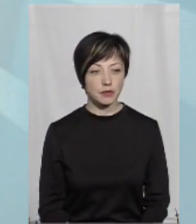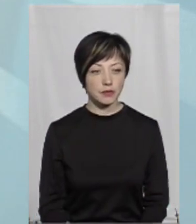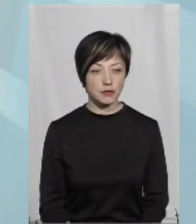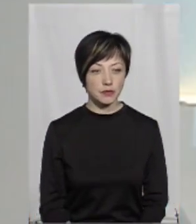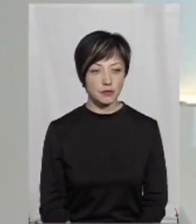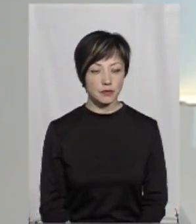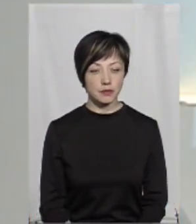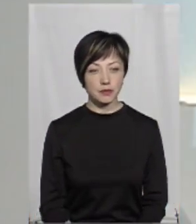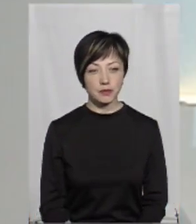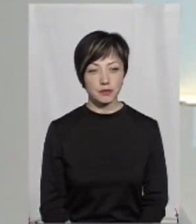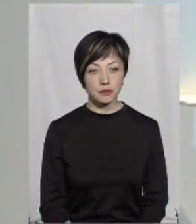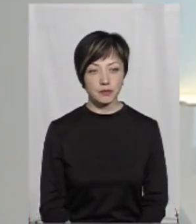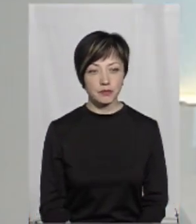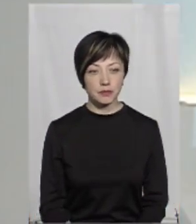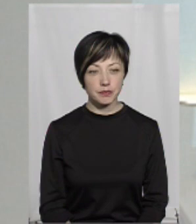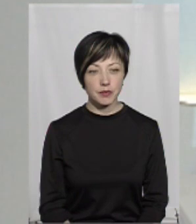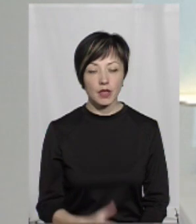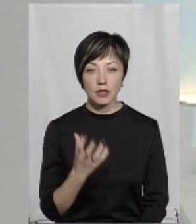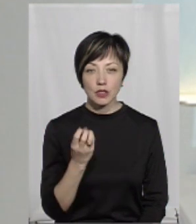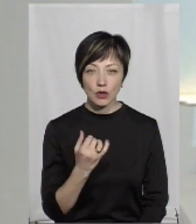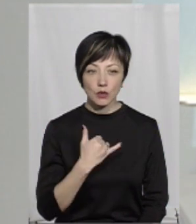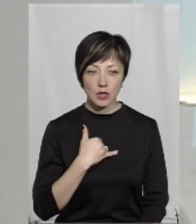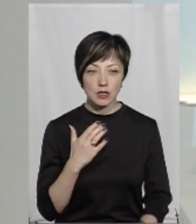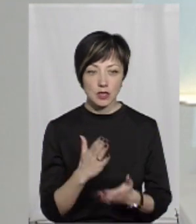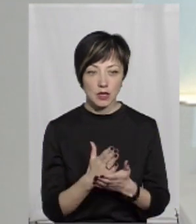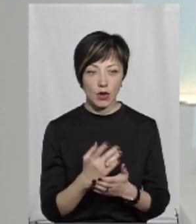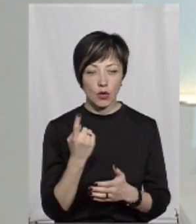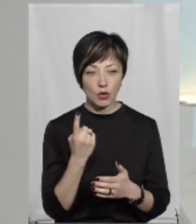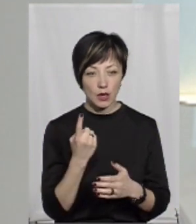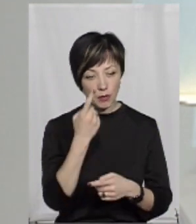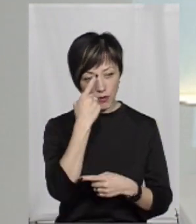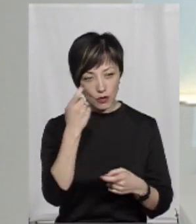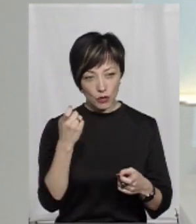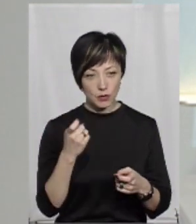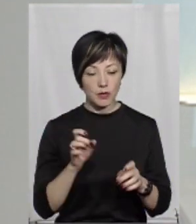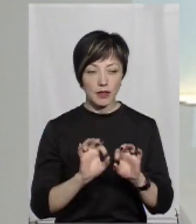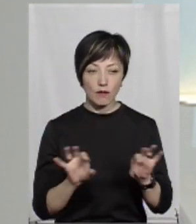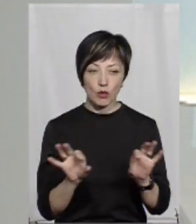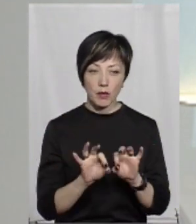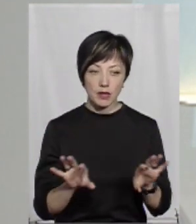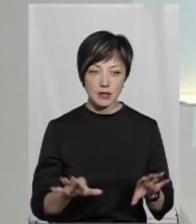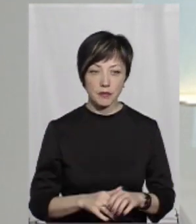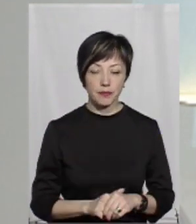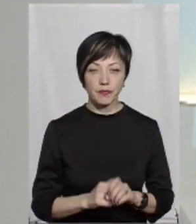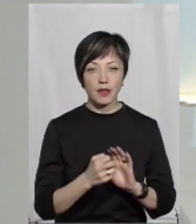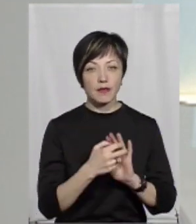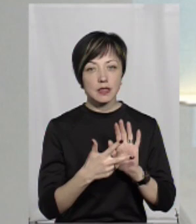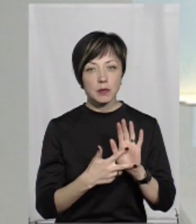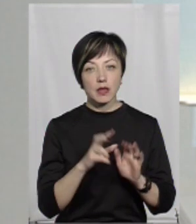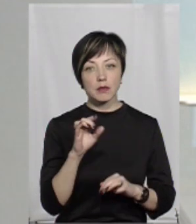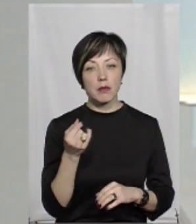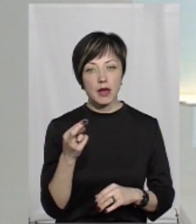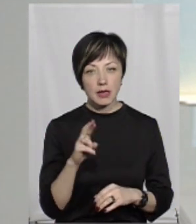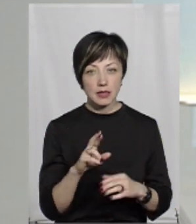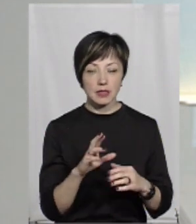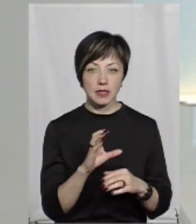тому що це соціальний захист. Ще у нас є одне таке повідомлення, інформація. 18 березня